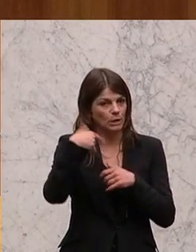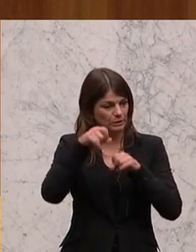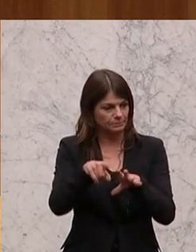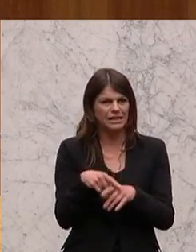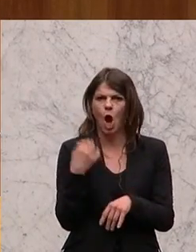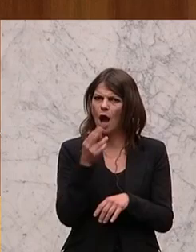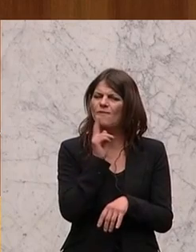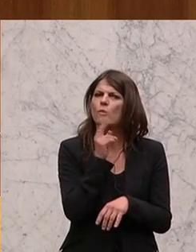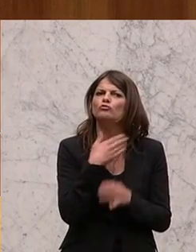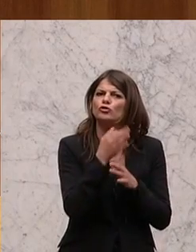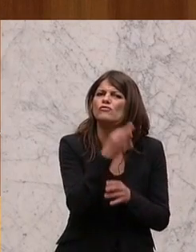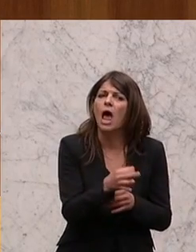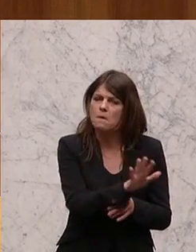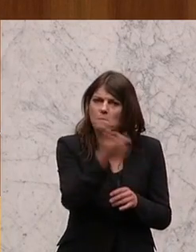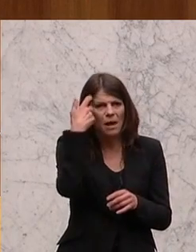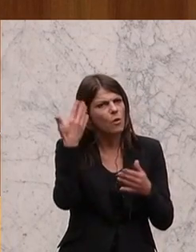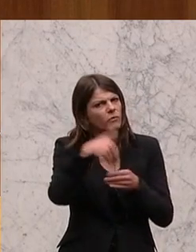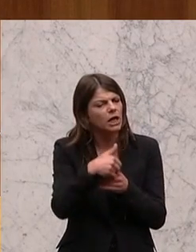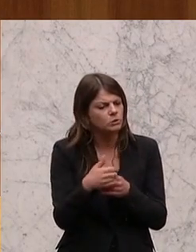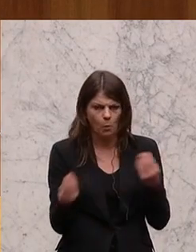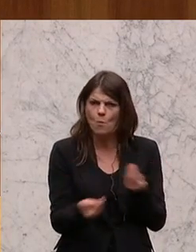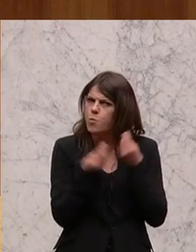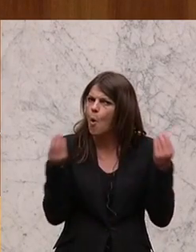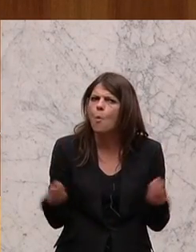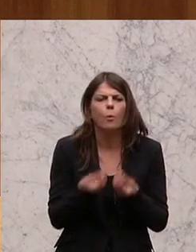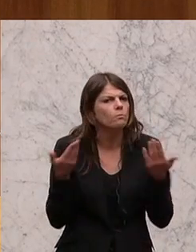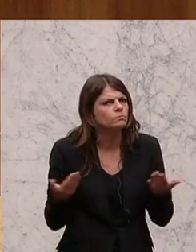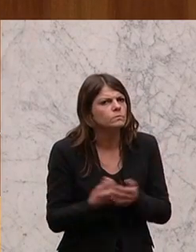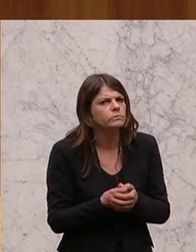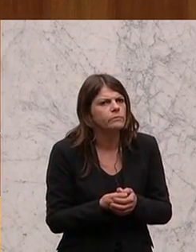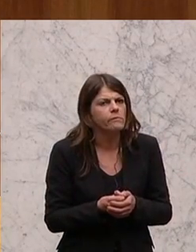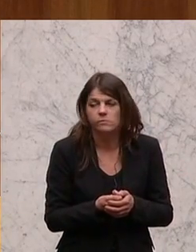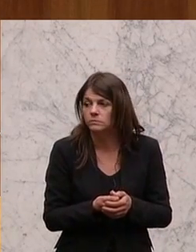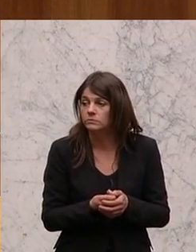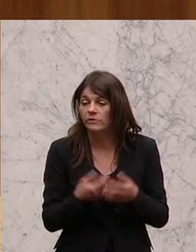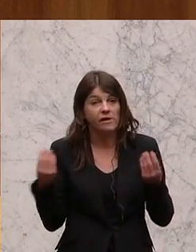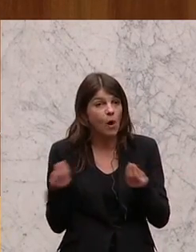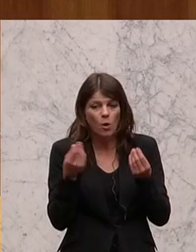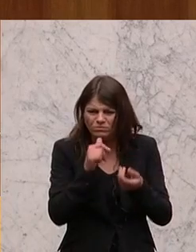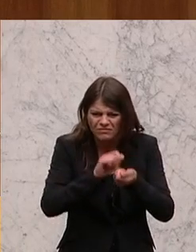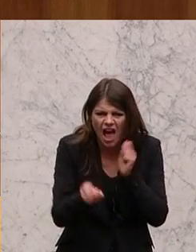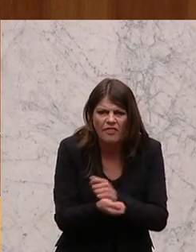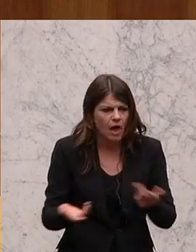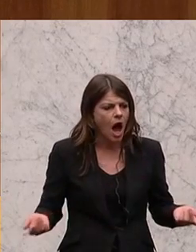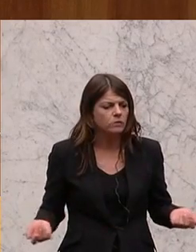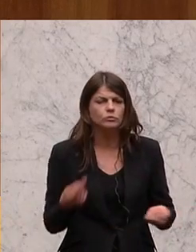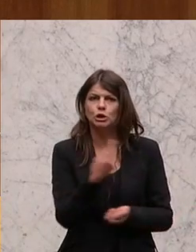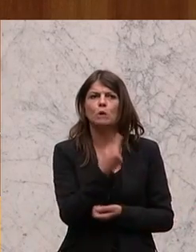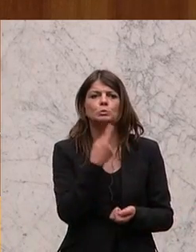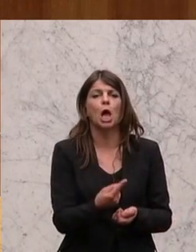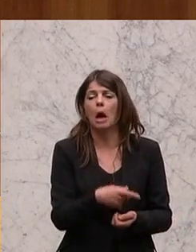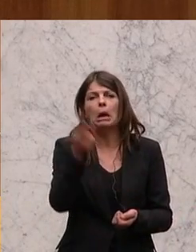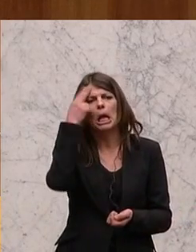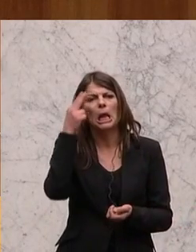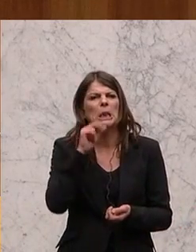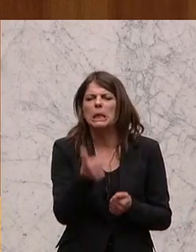ich im Vormittag den Herrn Minister gefragt, was er dazu sagt, warum er das eigentlich nicht ändert. Dann hat er gesagt,